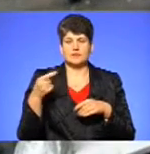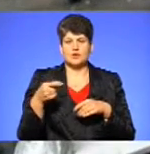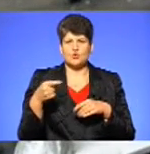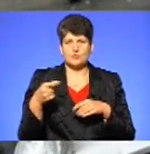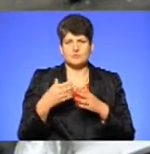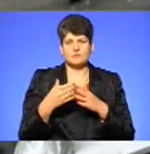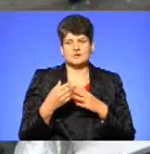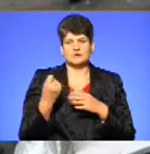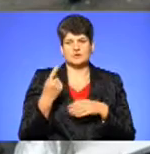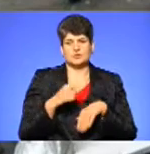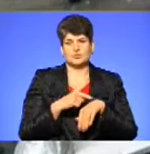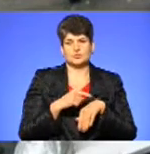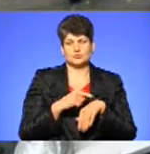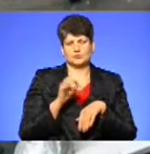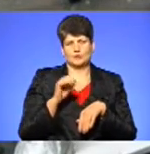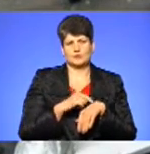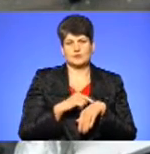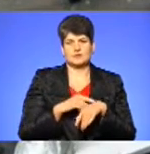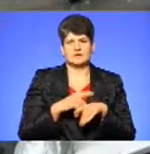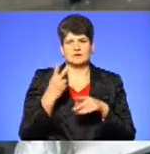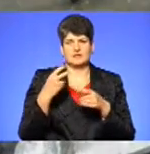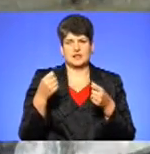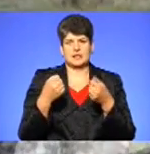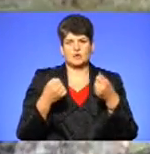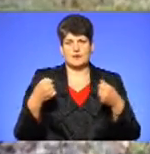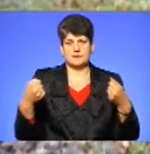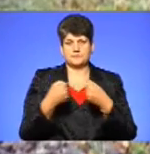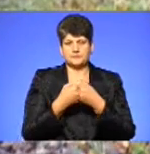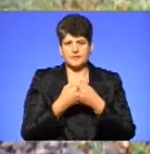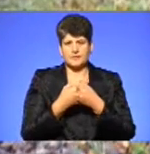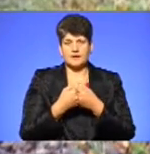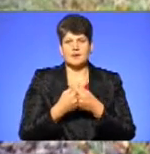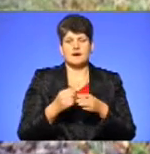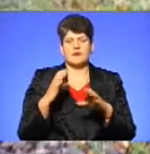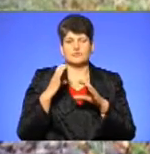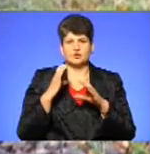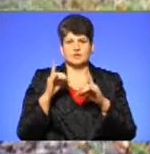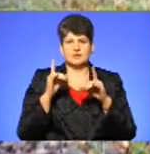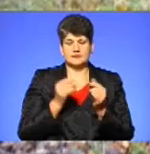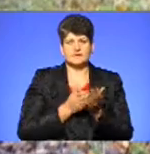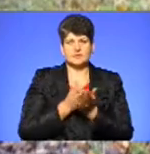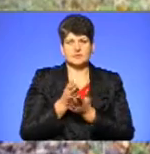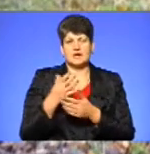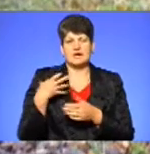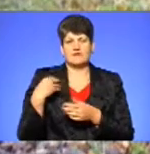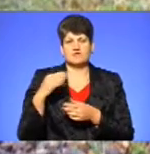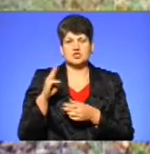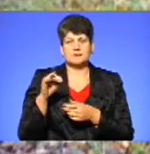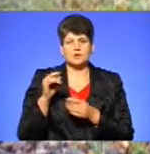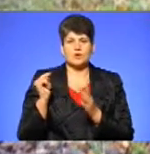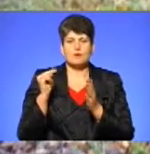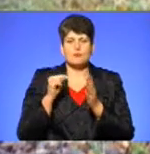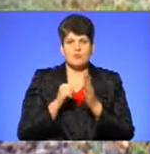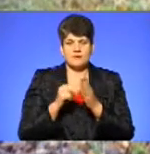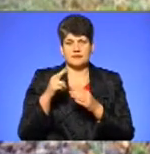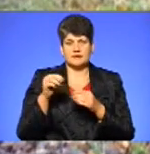.00 не розминулись дві іномарки. Уникнути зіткнення не вдалося. Рейсовий автобус, який курсує напрямку Львів-Шепетівка, потрапив у дорожню транспортну